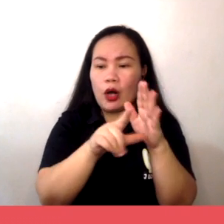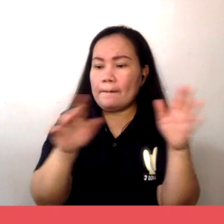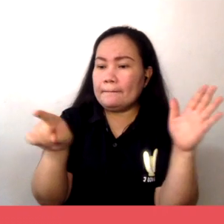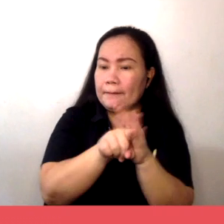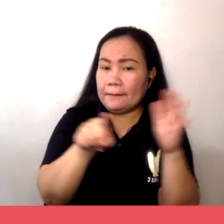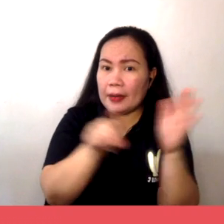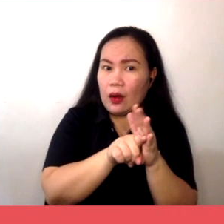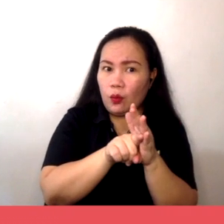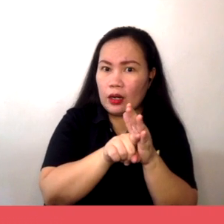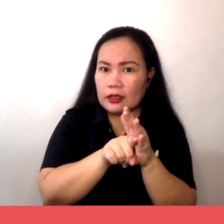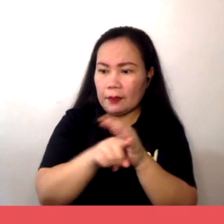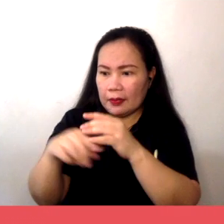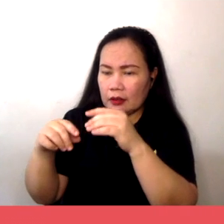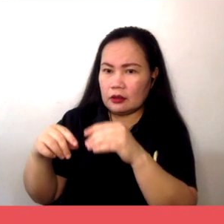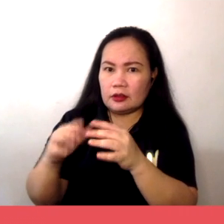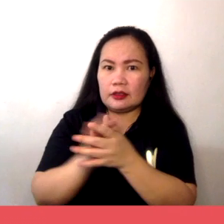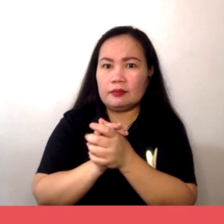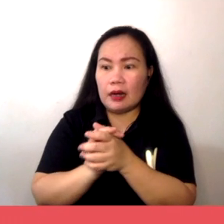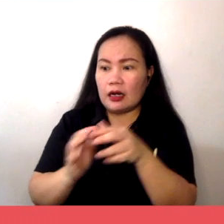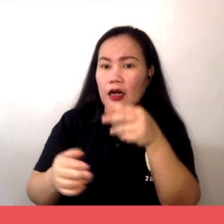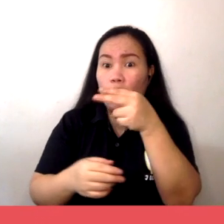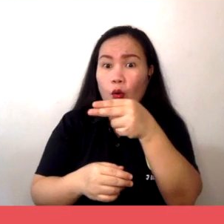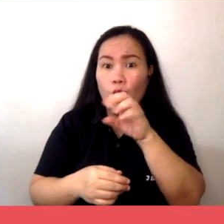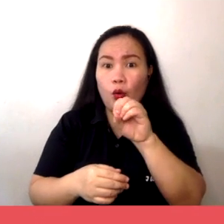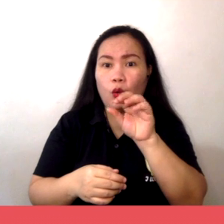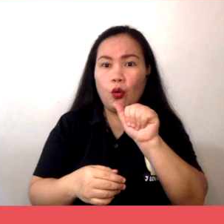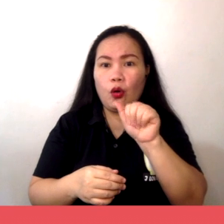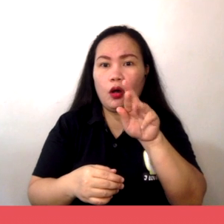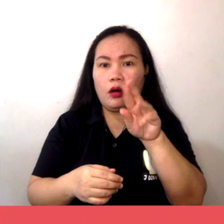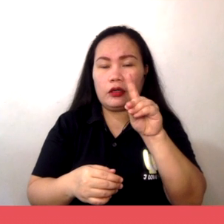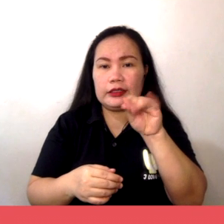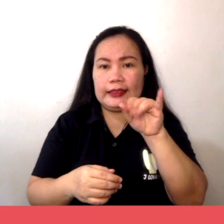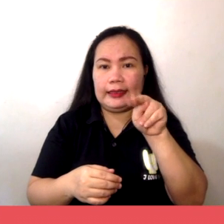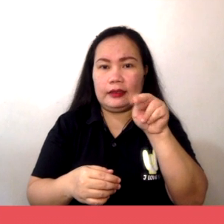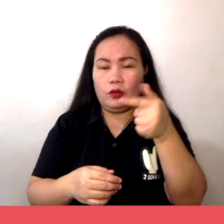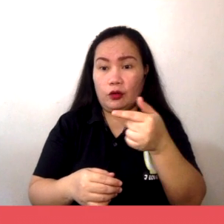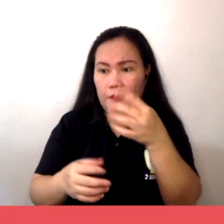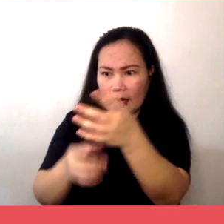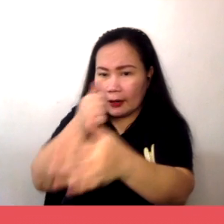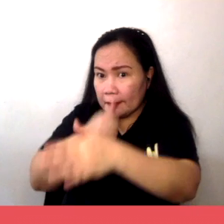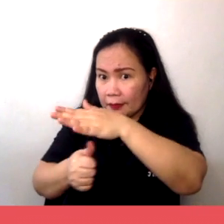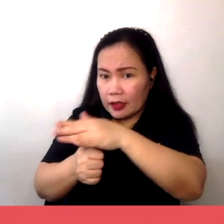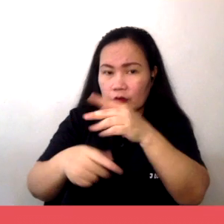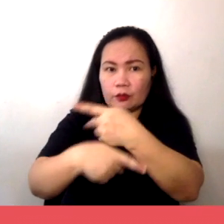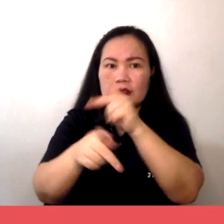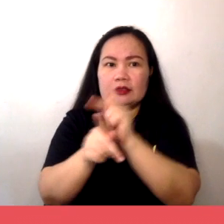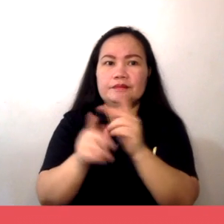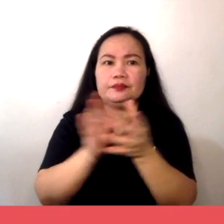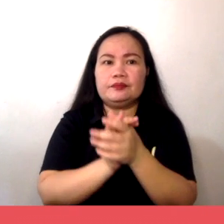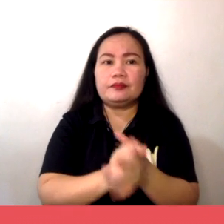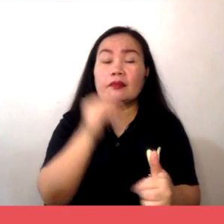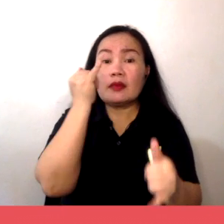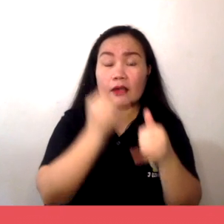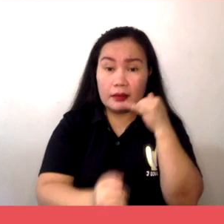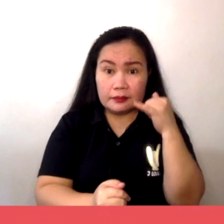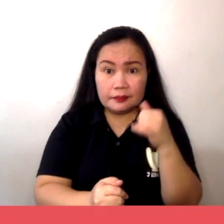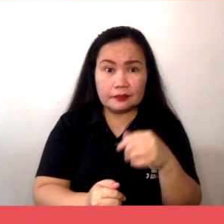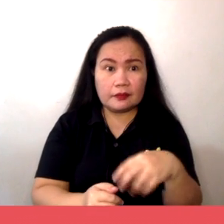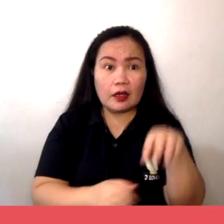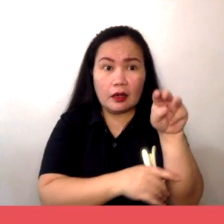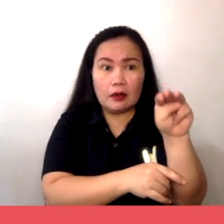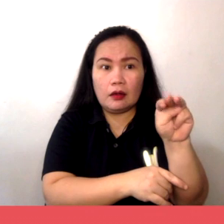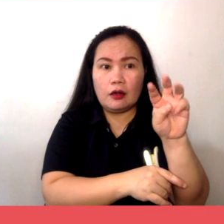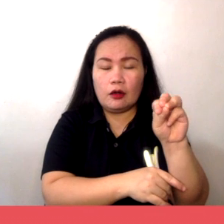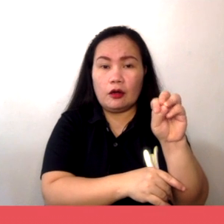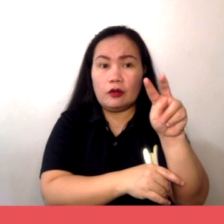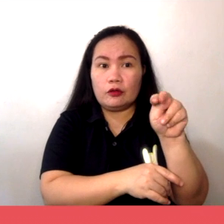ng mga consumer. At ang huli ay ang monopolistic competition. Sa ilalim na ganitong kuri ng istruktura ng